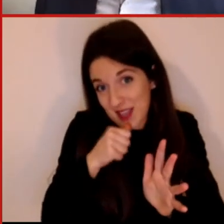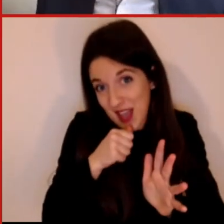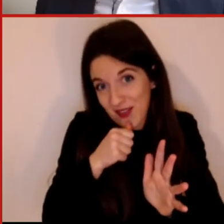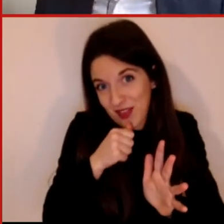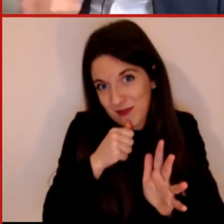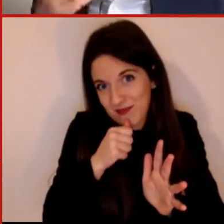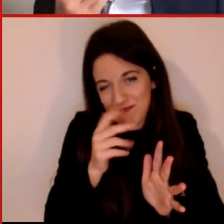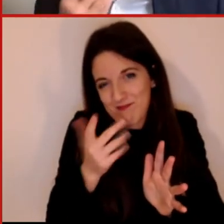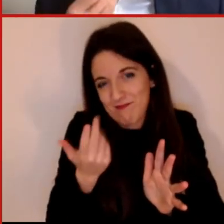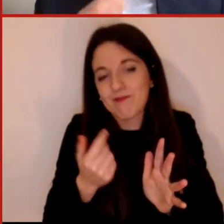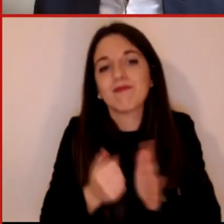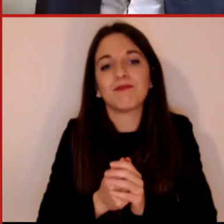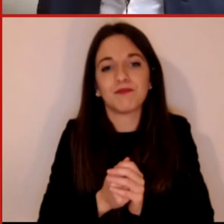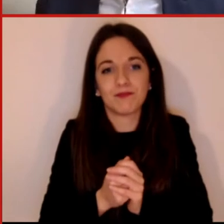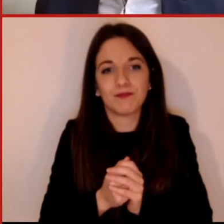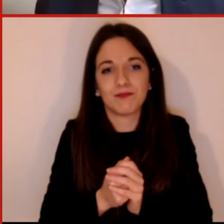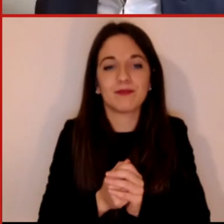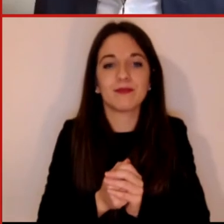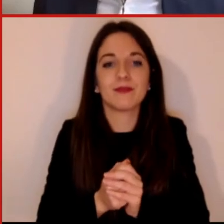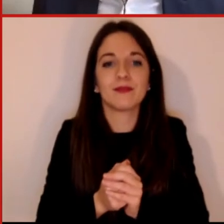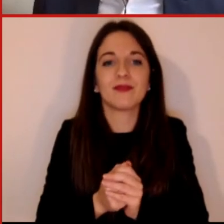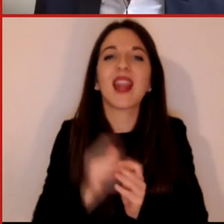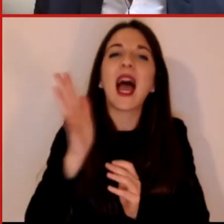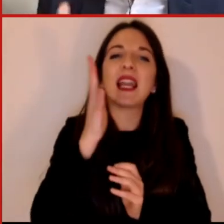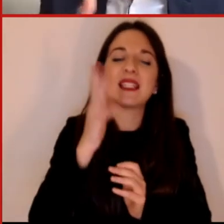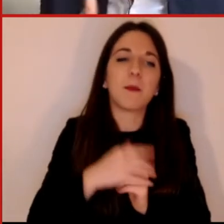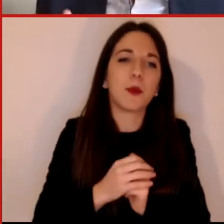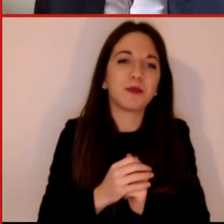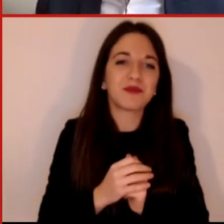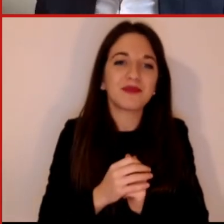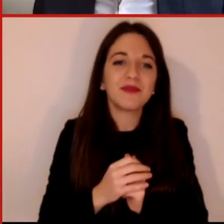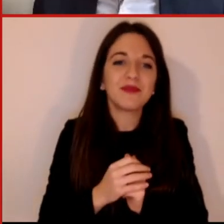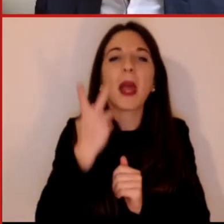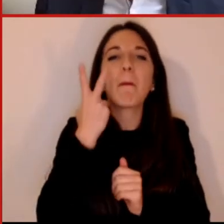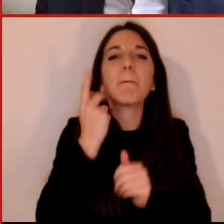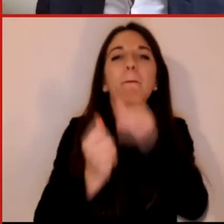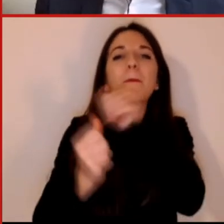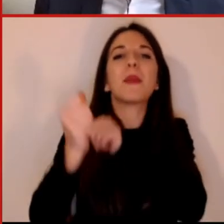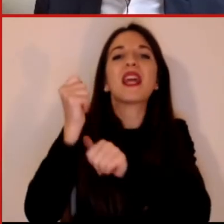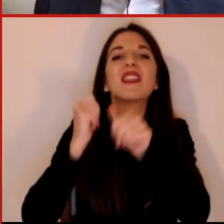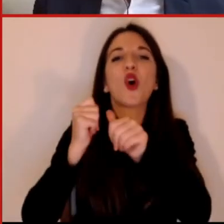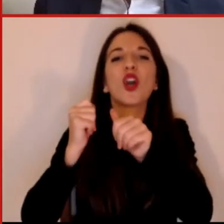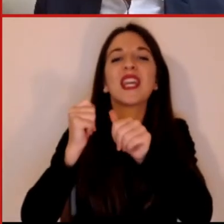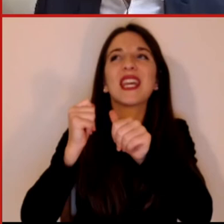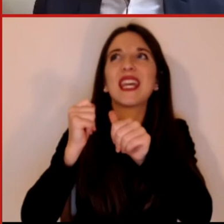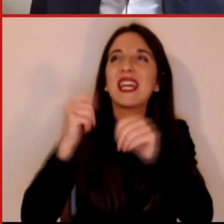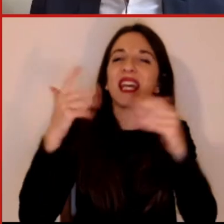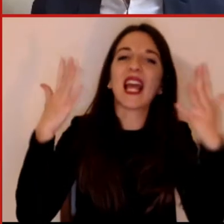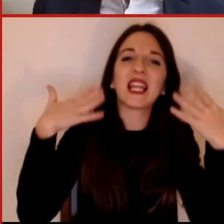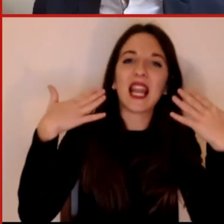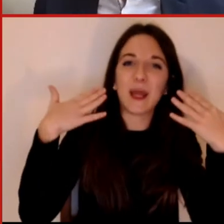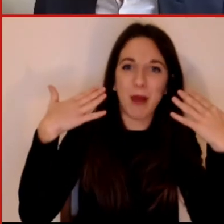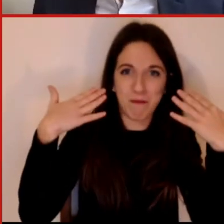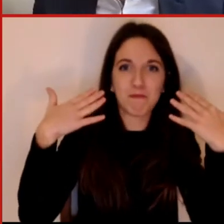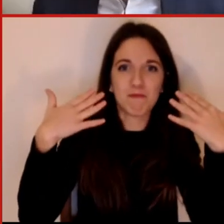le previsioni meteorologiche, proprio perché in realtà come vedete in realtà qualunque modello poi ha delle incertezze, ha